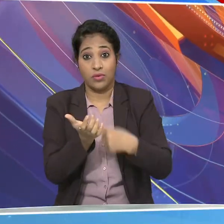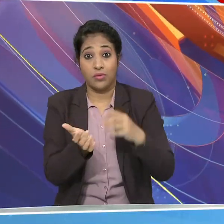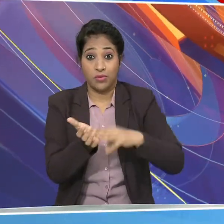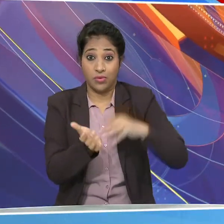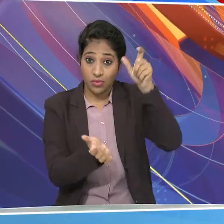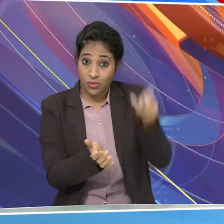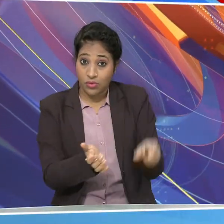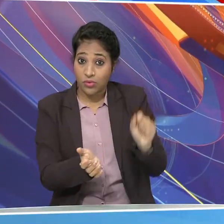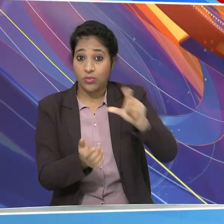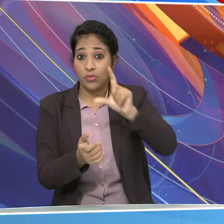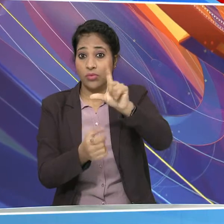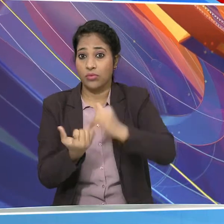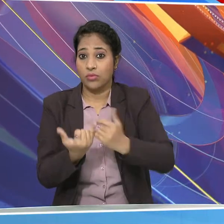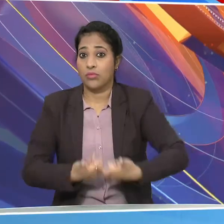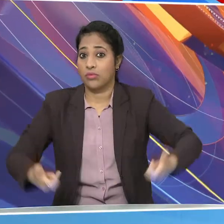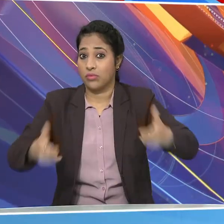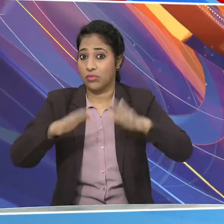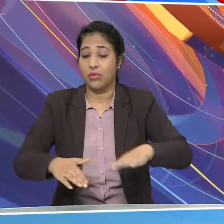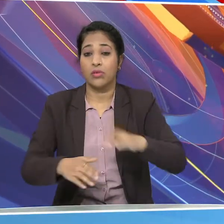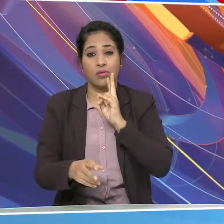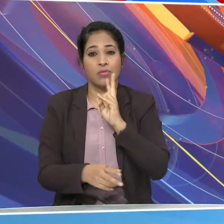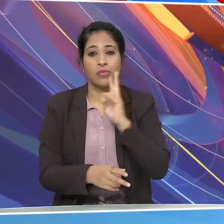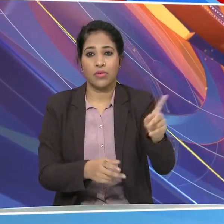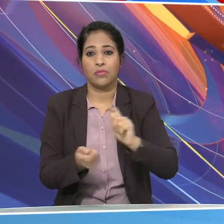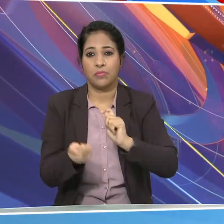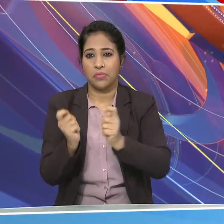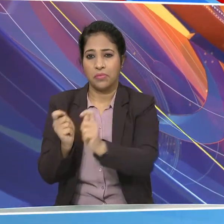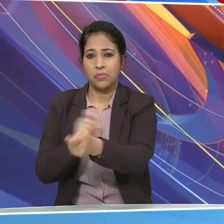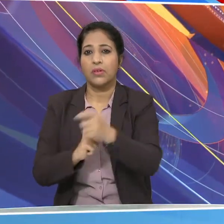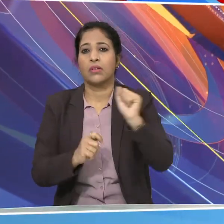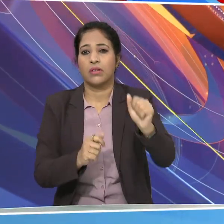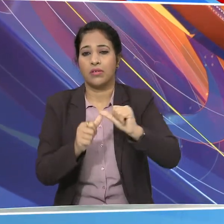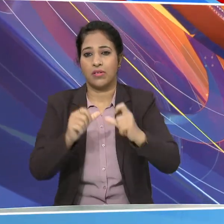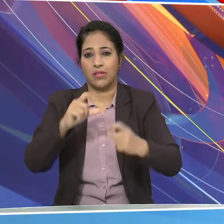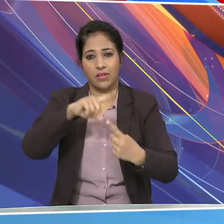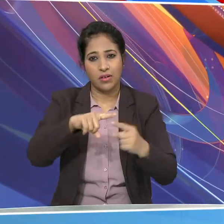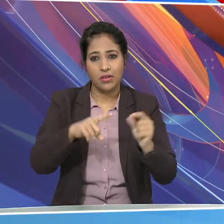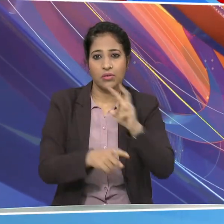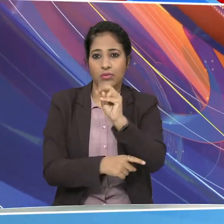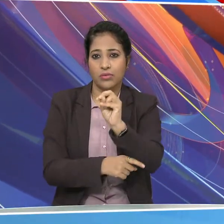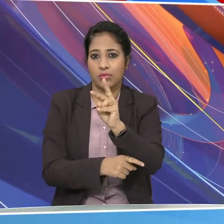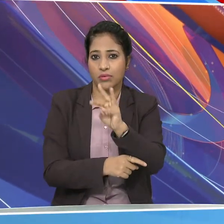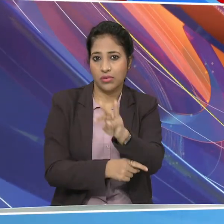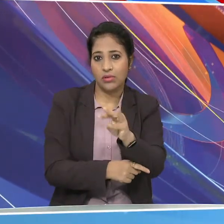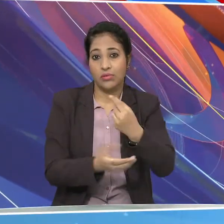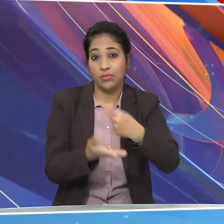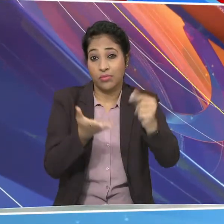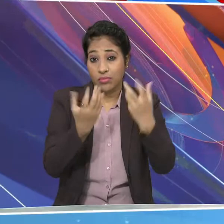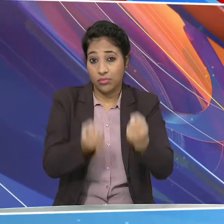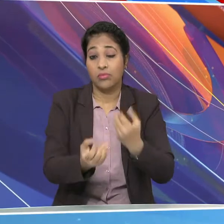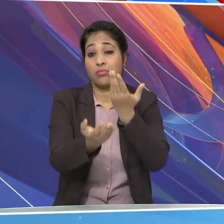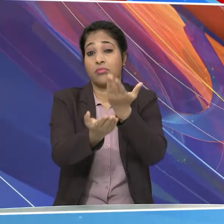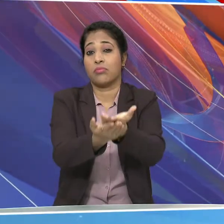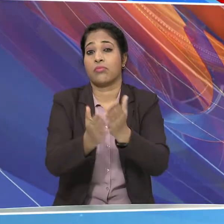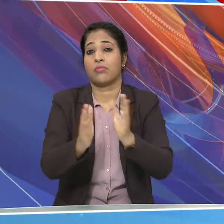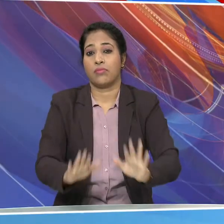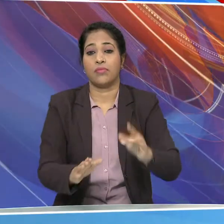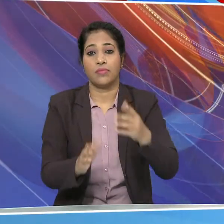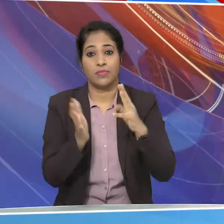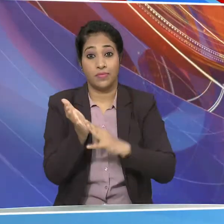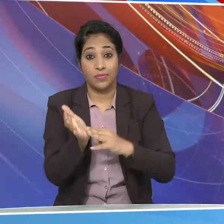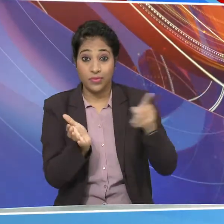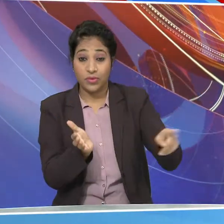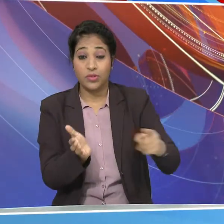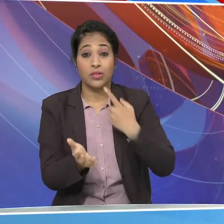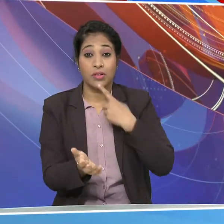लोकसभा में अधिवक्ता संशोधन विधेक 2023 पारित कराने के लिए पेश करेंगे मेगवाल